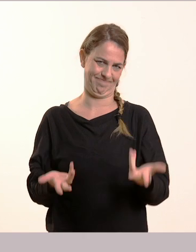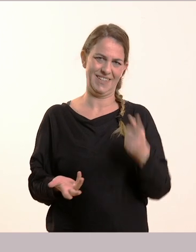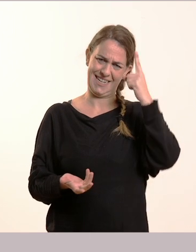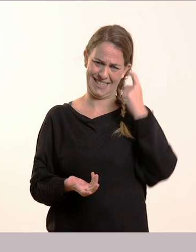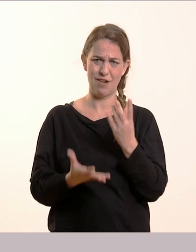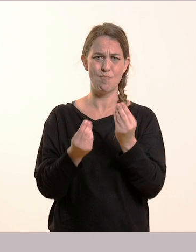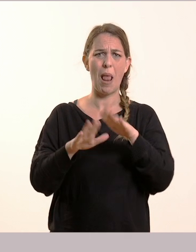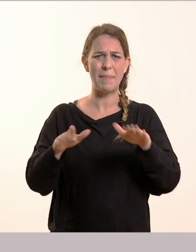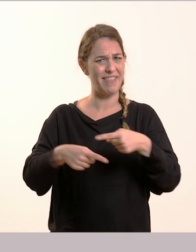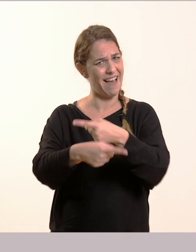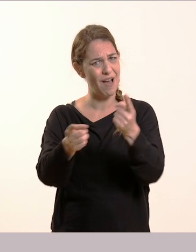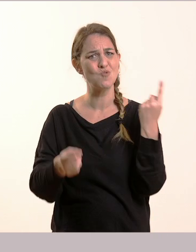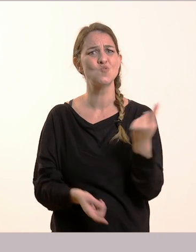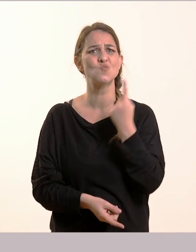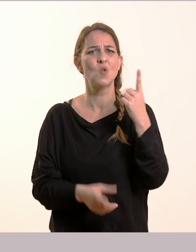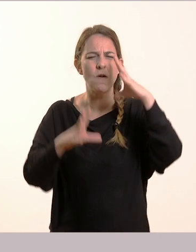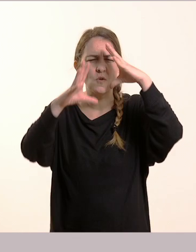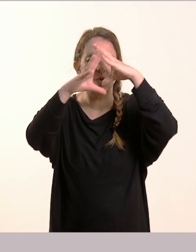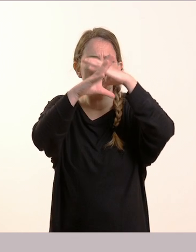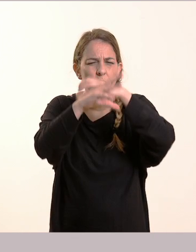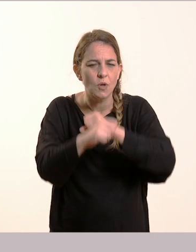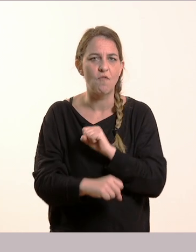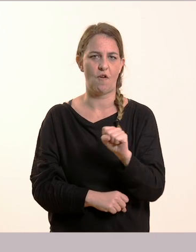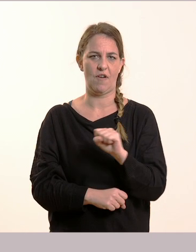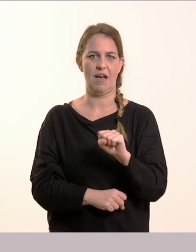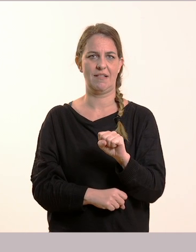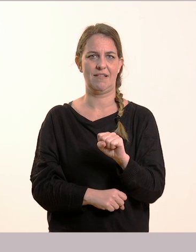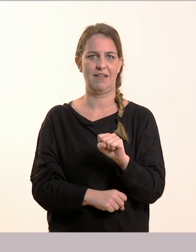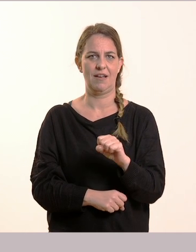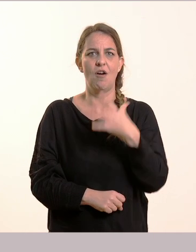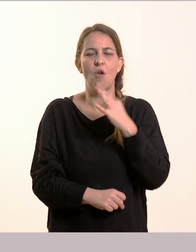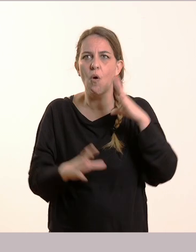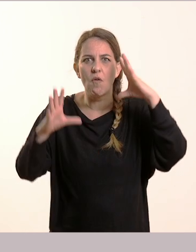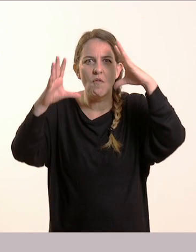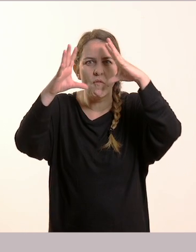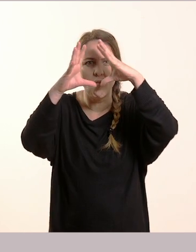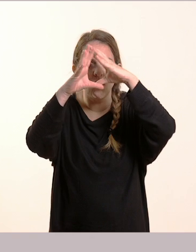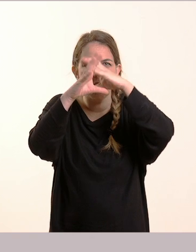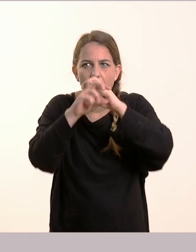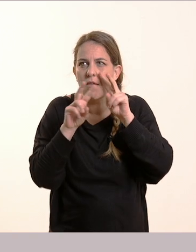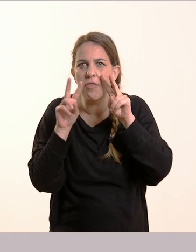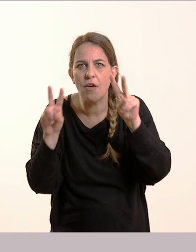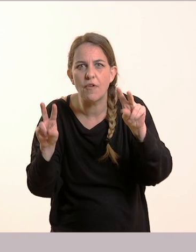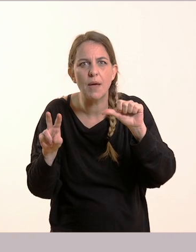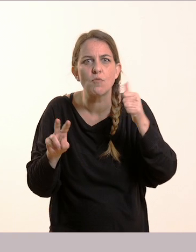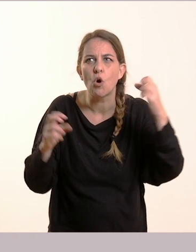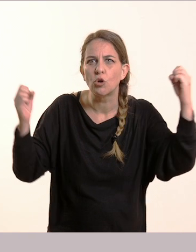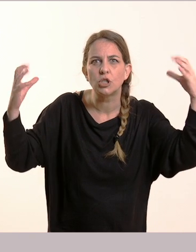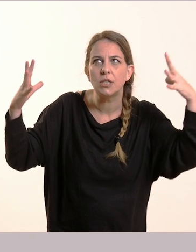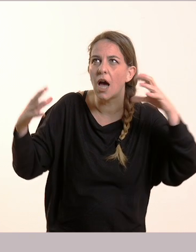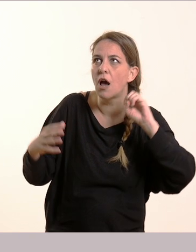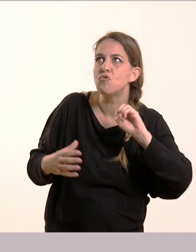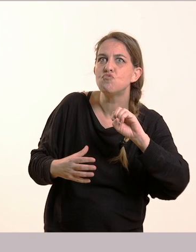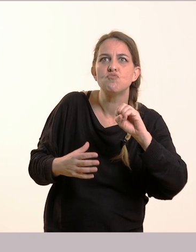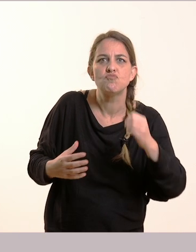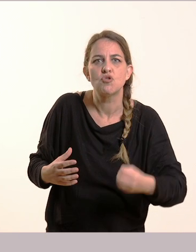τη νύχτα, σκοτάδι. Φοβάται γιατί η νύχτα είναι νύχτα και οι σκιές μέσα στο δωμάτιο μεγαλώνουν και όταν είμαστε μικρά